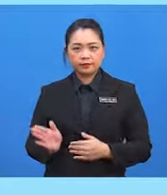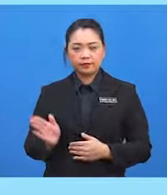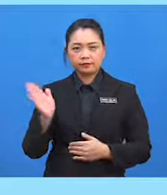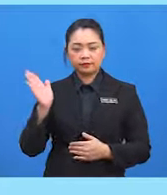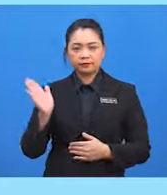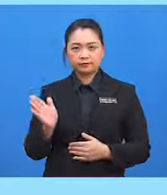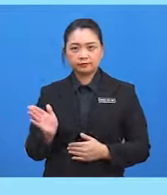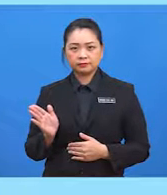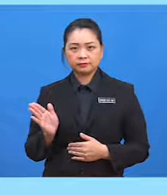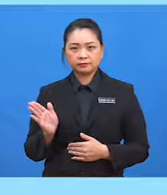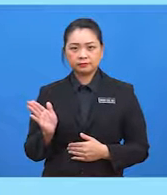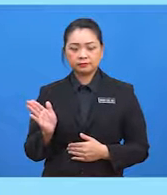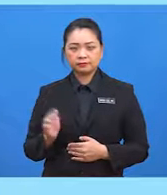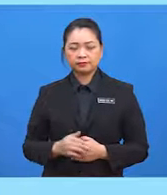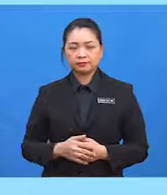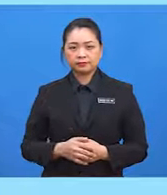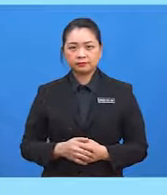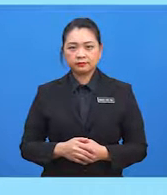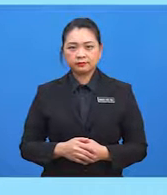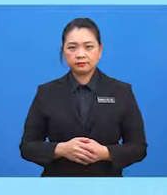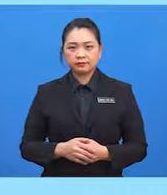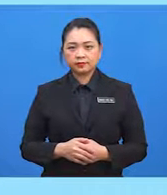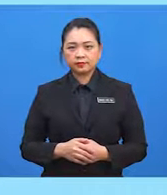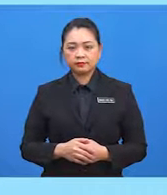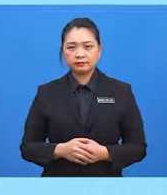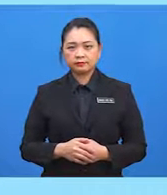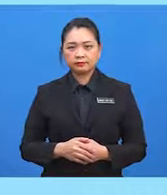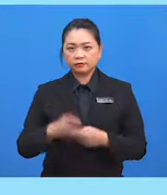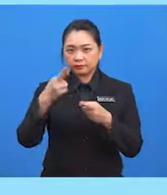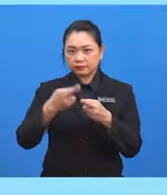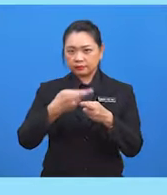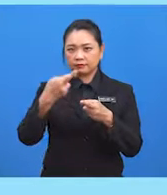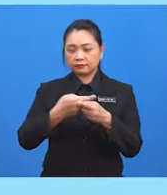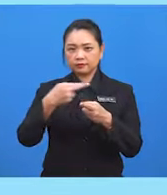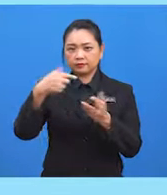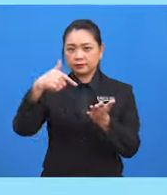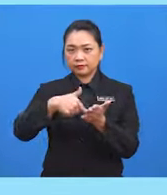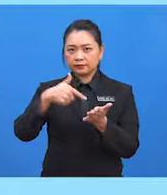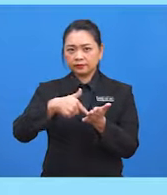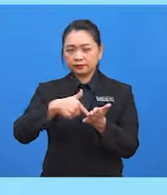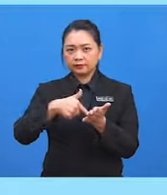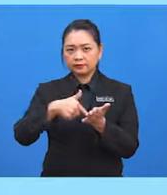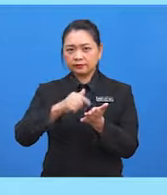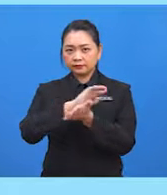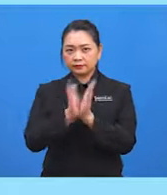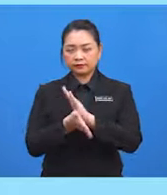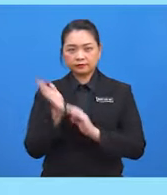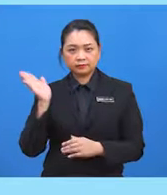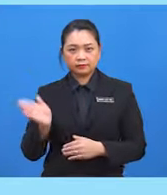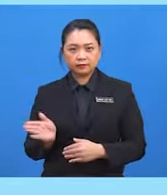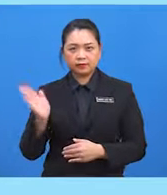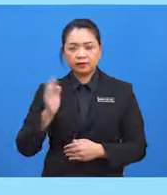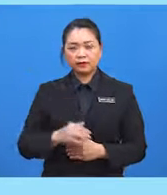punca kuasa 2 3 per 2 dipermudahkan menjadi punca kuasa 2